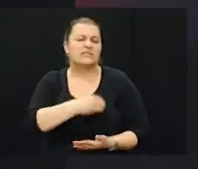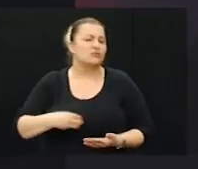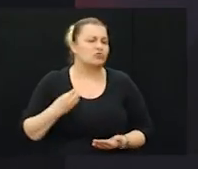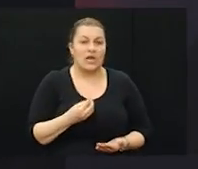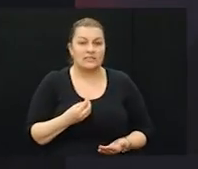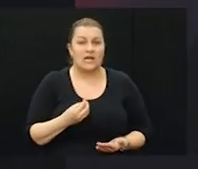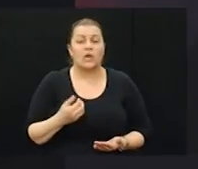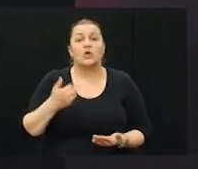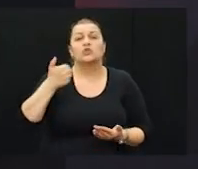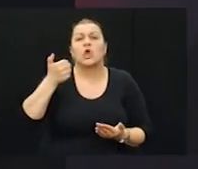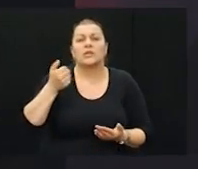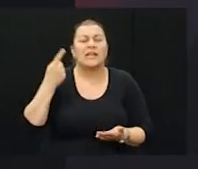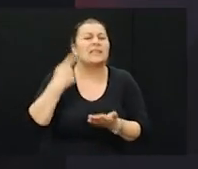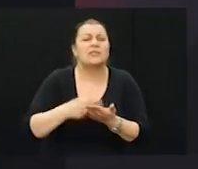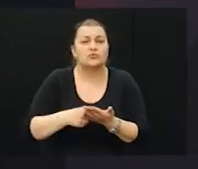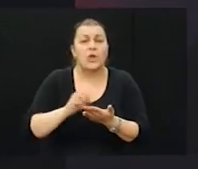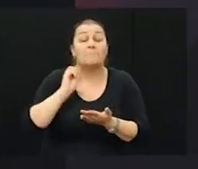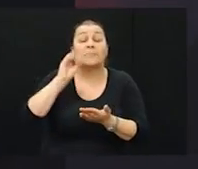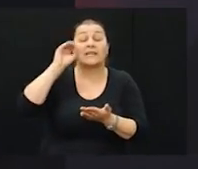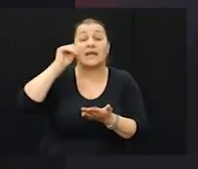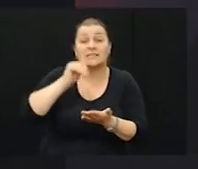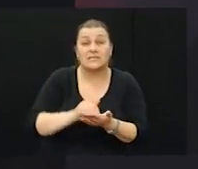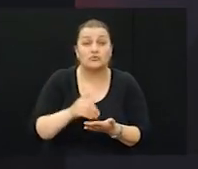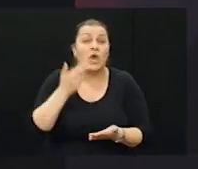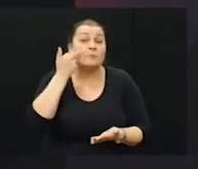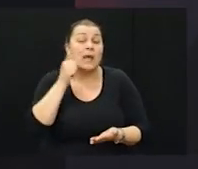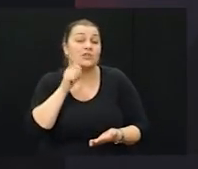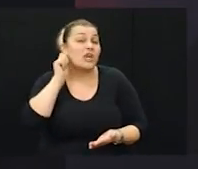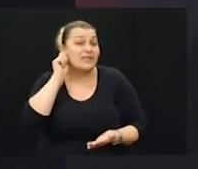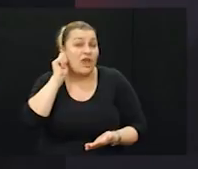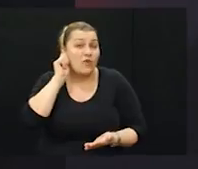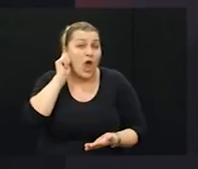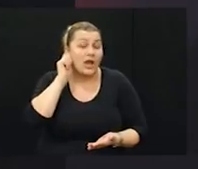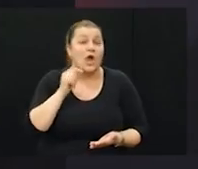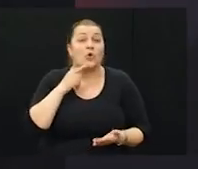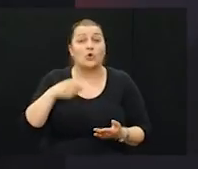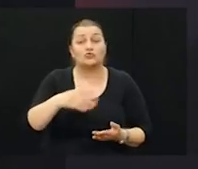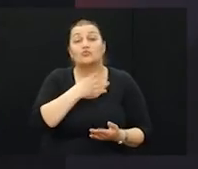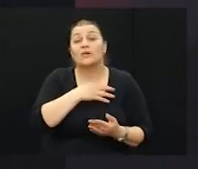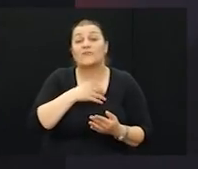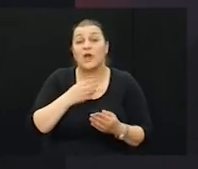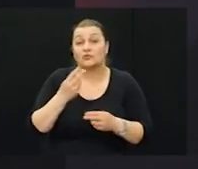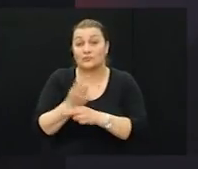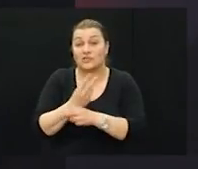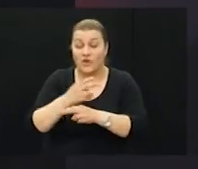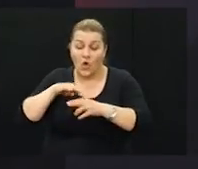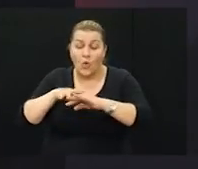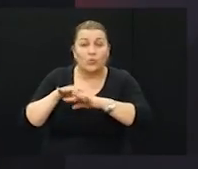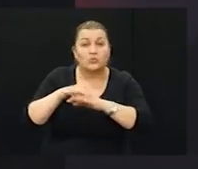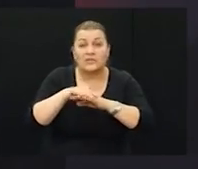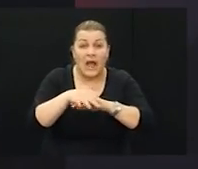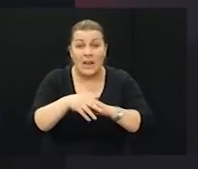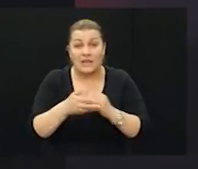njega je stotine, tisuće, 15 tisuća mladića i djevojaka koji su utkani u Hrvatsku državu kao nepremostiv bedem